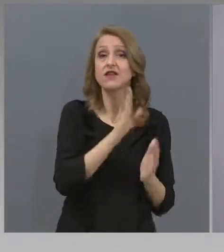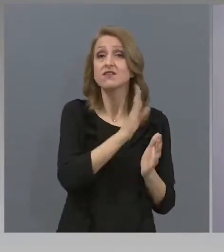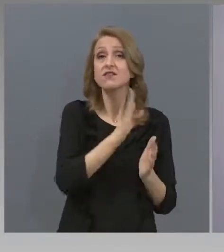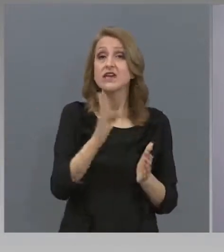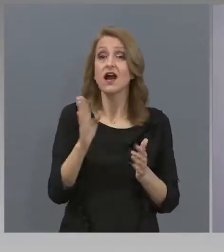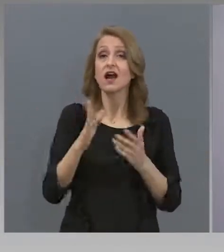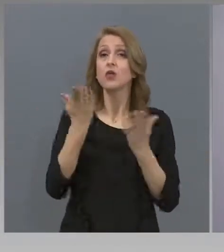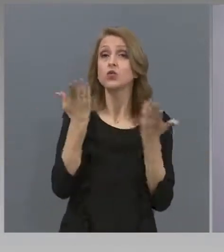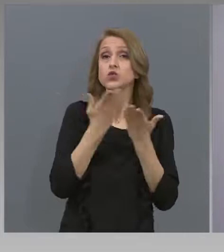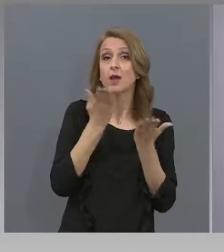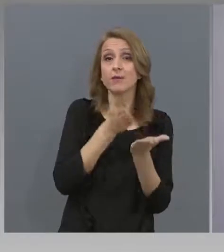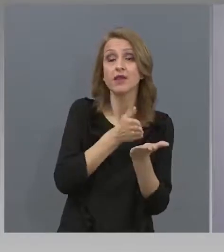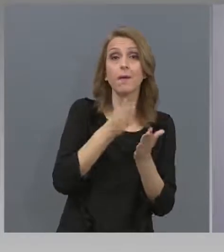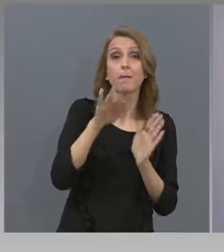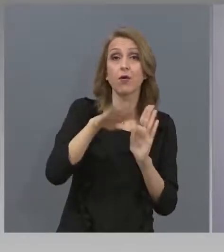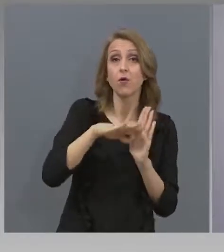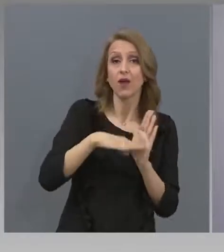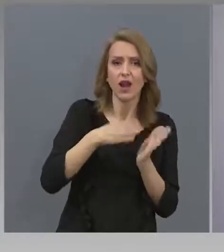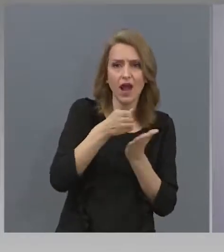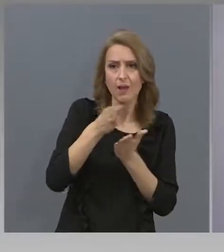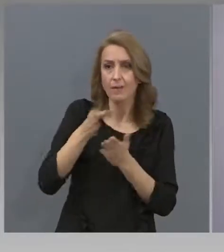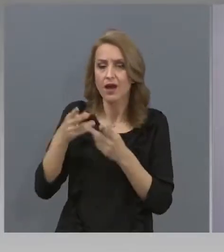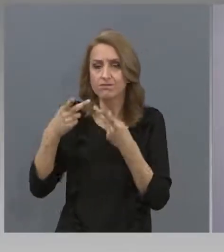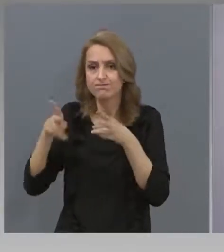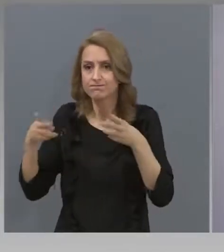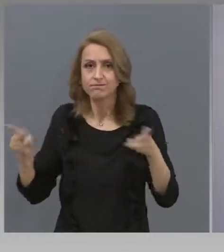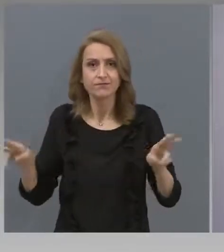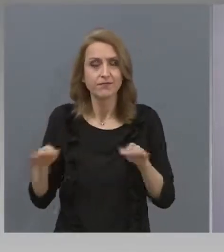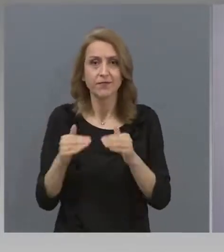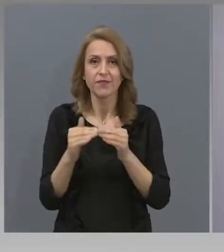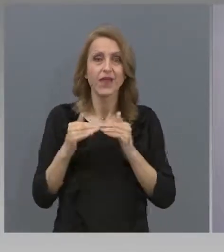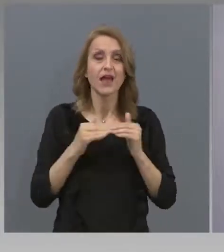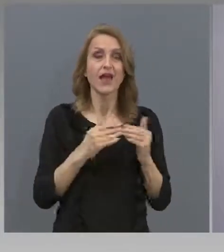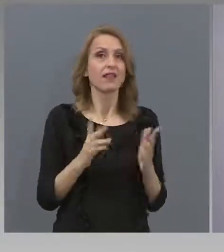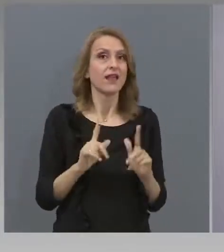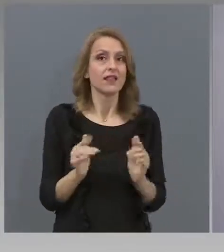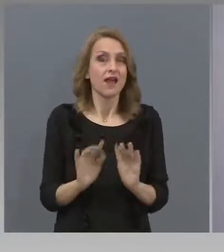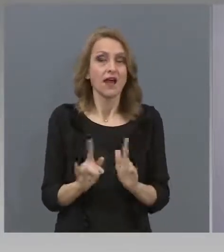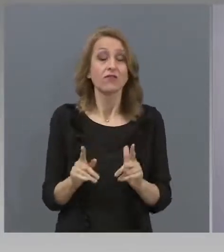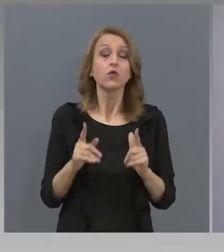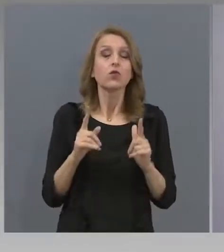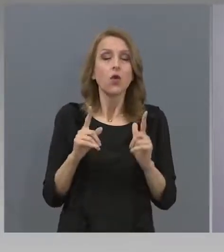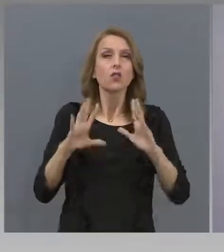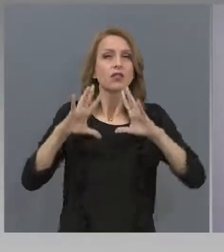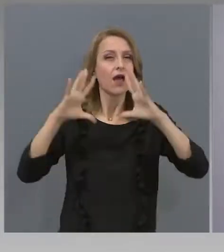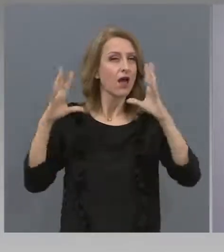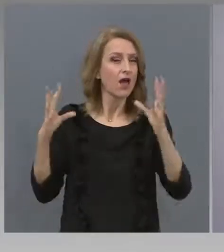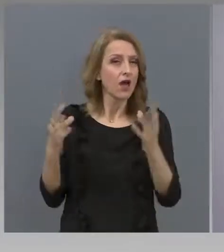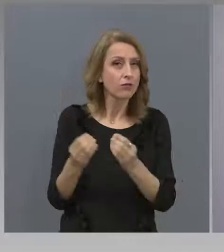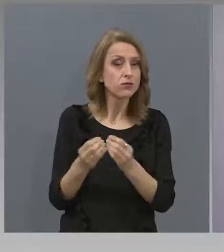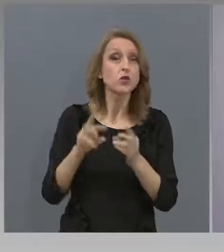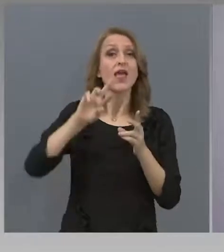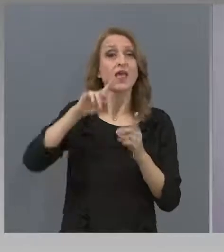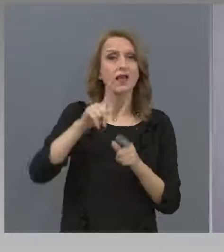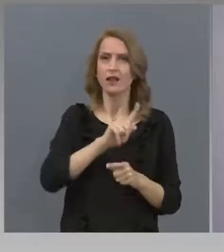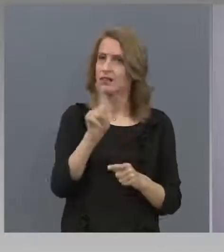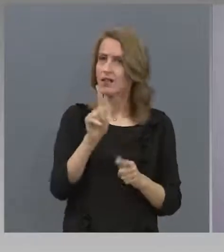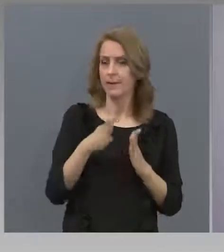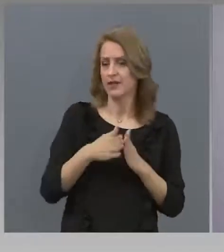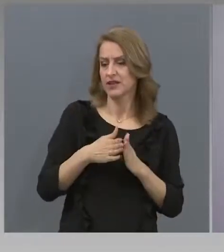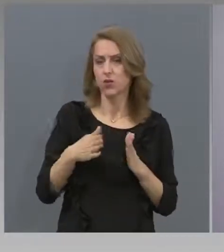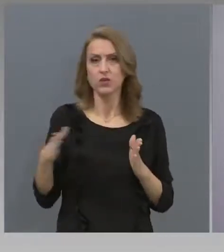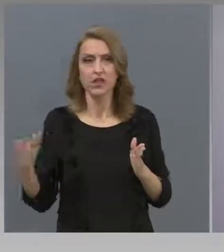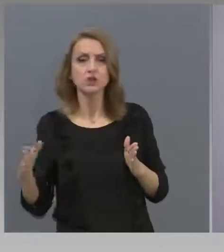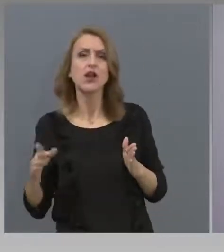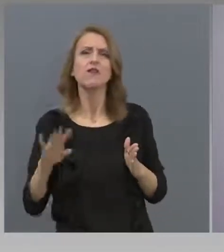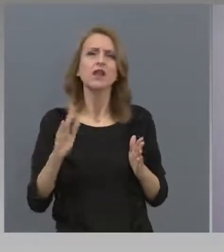програма е различно. Това, което имаме като индикации, най-общо или няма да има удължаване, или ще има минимални